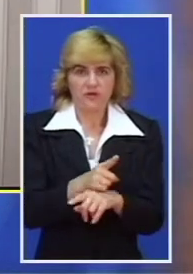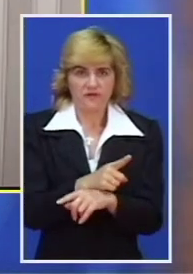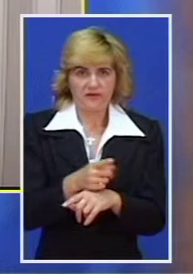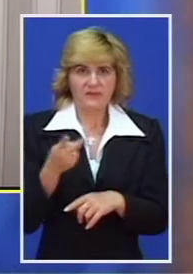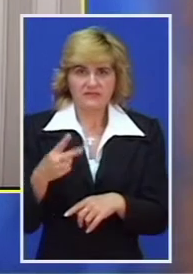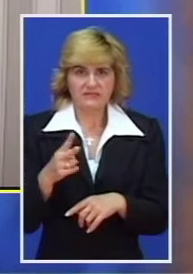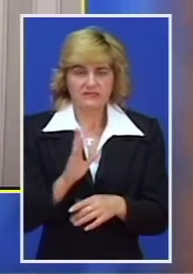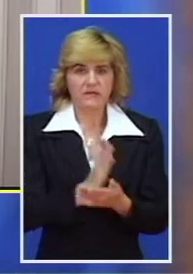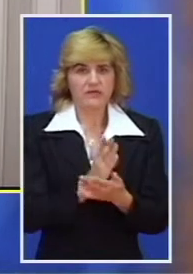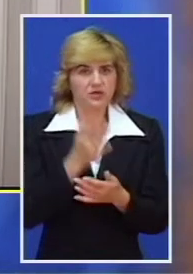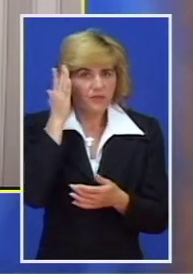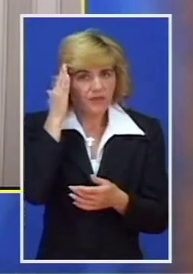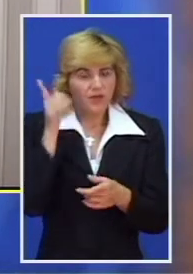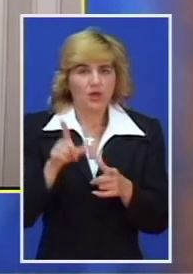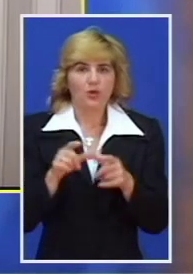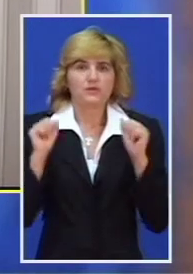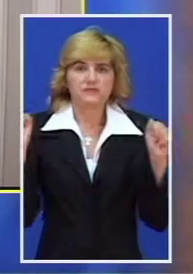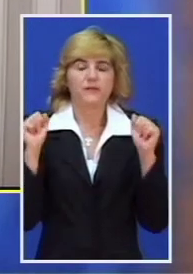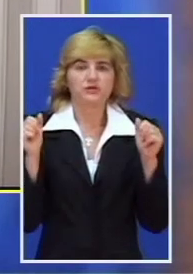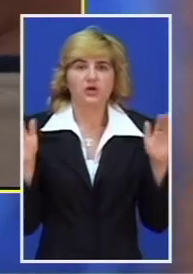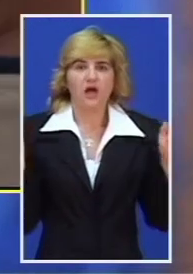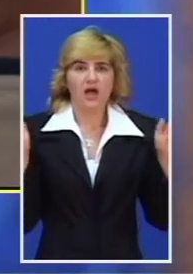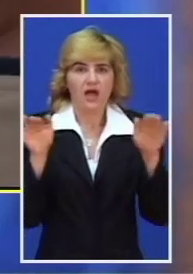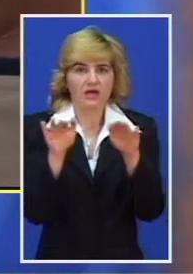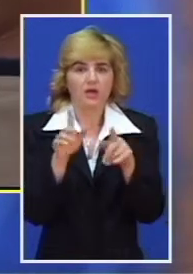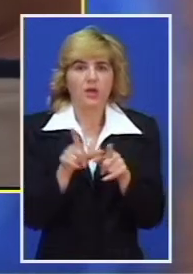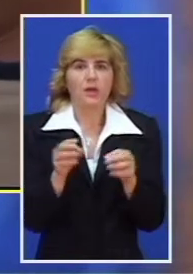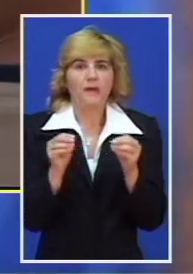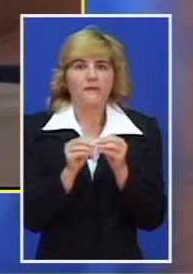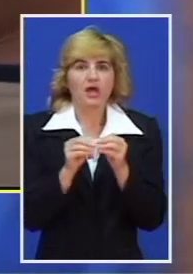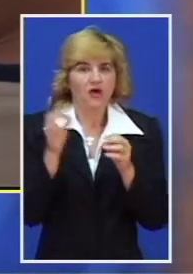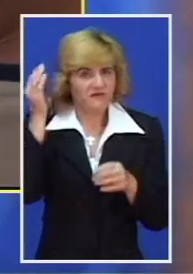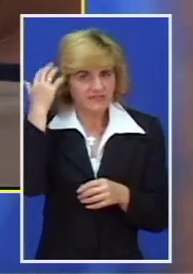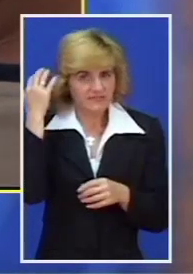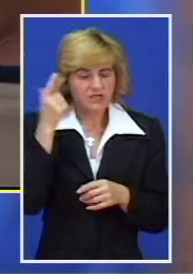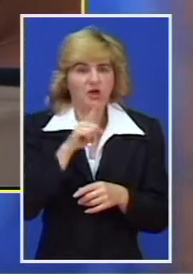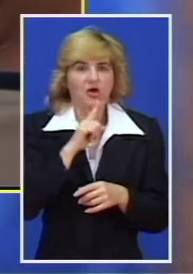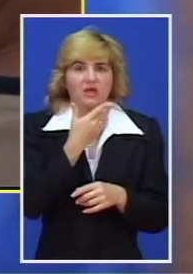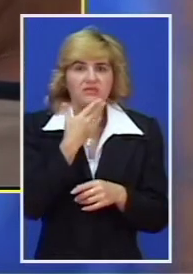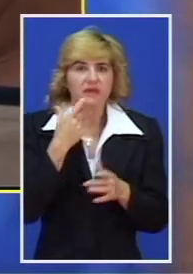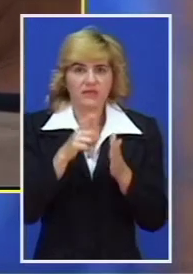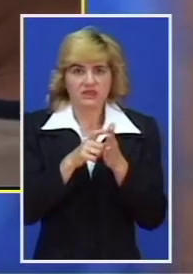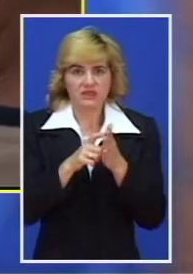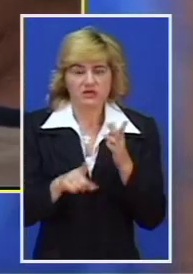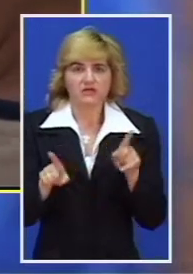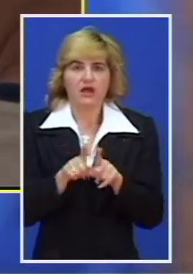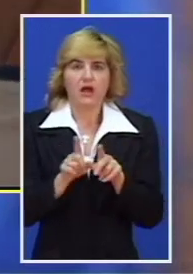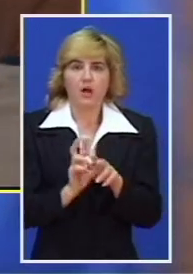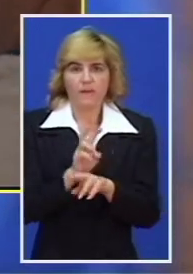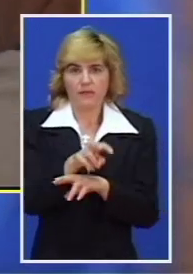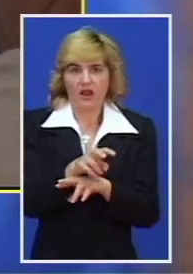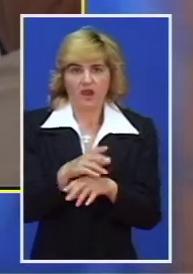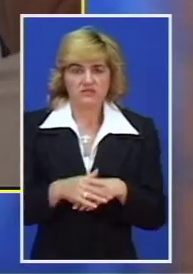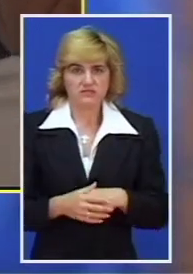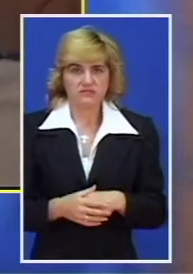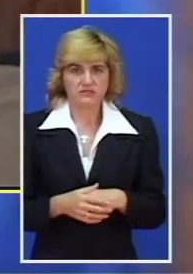pozabaviti pitanjem sportskog aerodroma na Bikovu, koji trenutno ne radi i koji više nema dozvolu kao privremeni granični prelaz. Mi ćemo kao